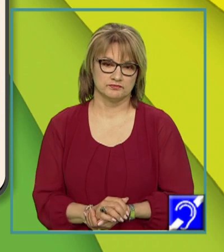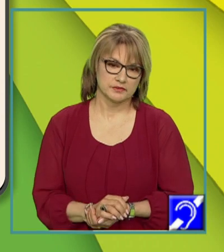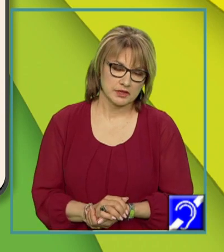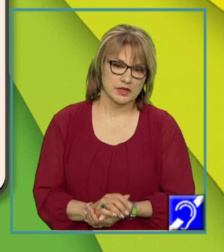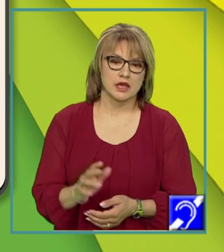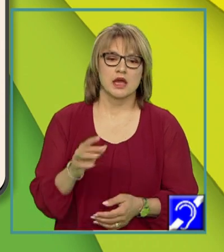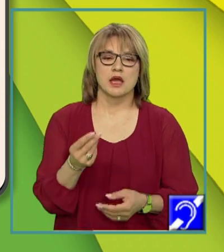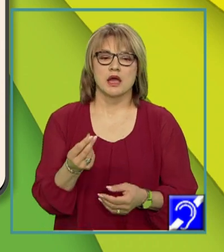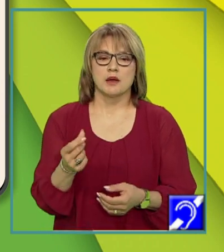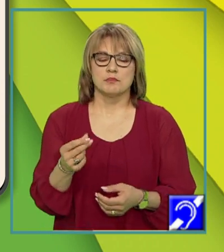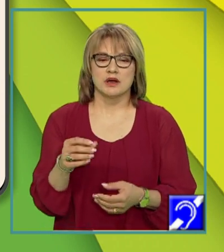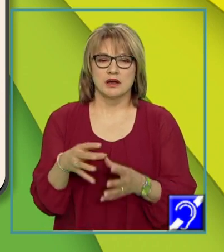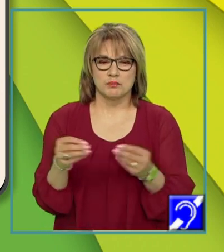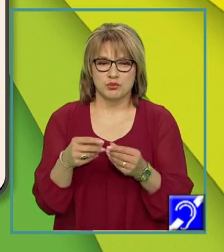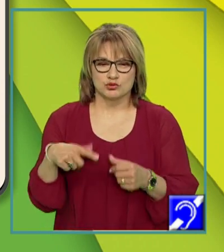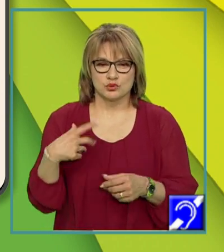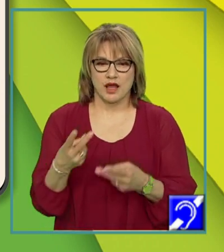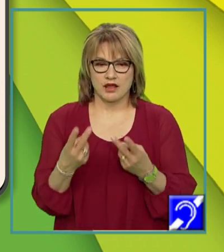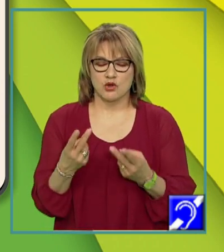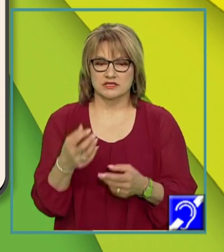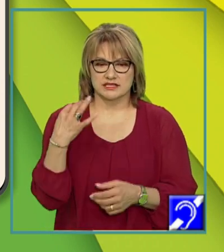Plușul a costat 10 lei.